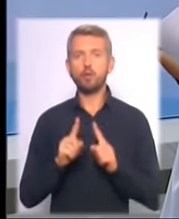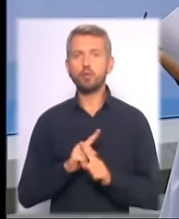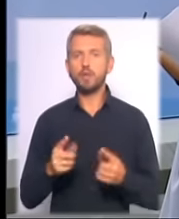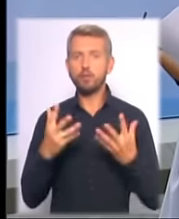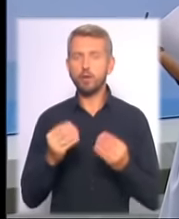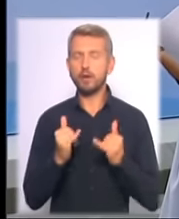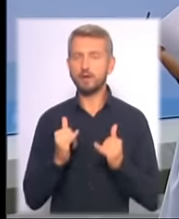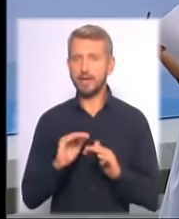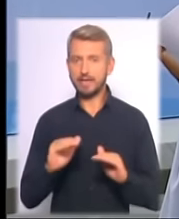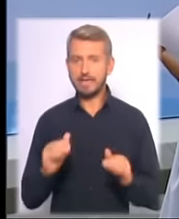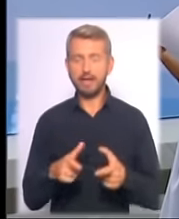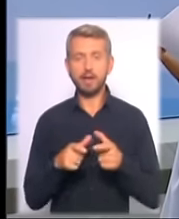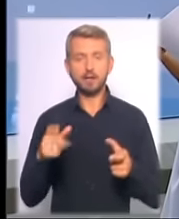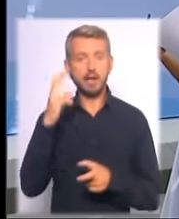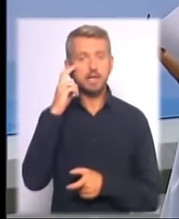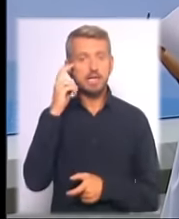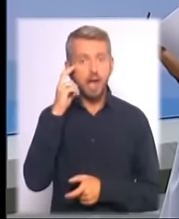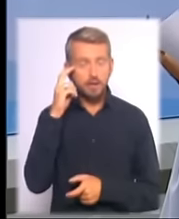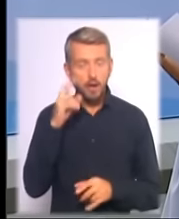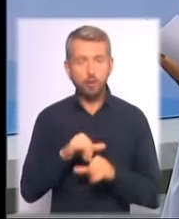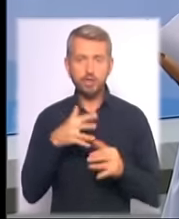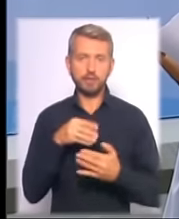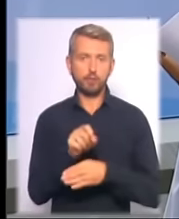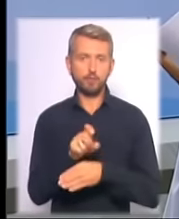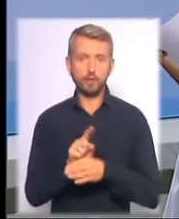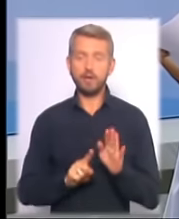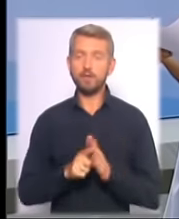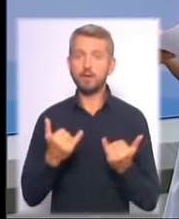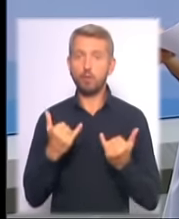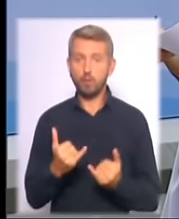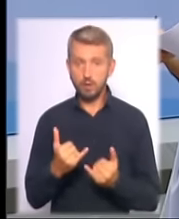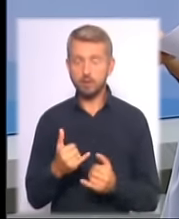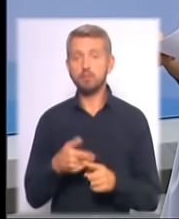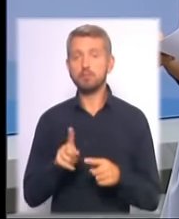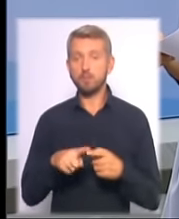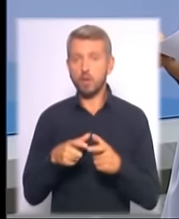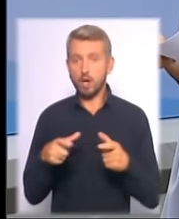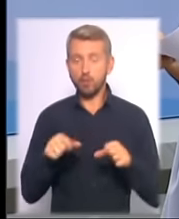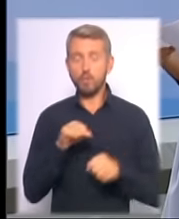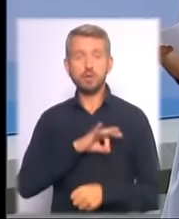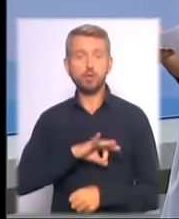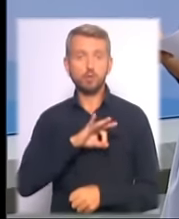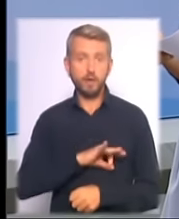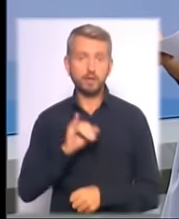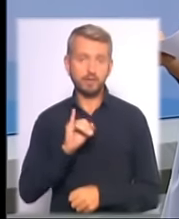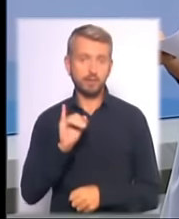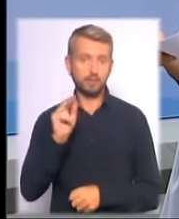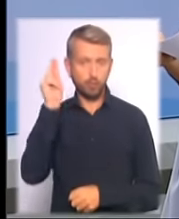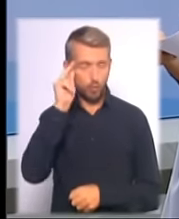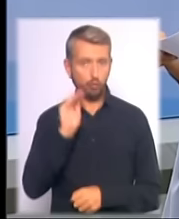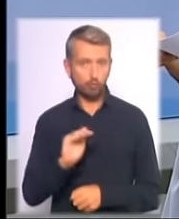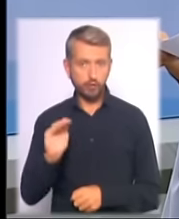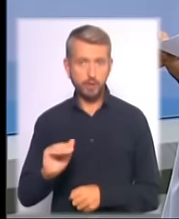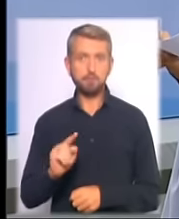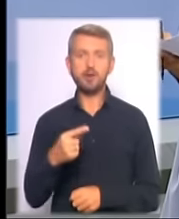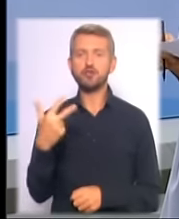для школярів картка киянина розширила свої функції. Відсьогодні безконтактним пластиком можуть користуватися й учні. Перші